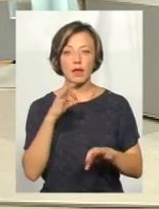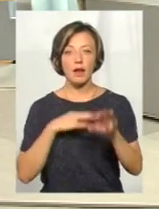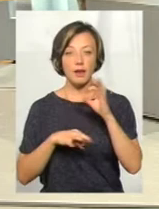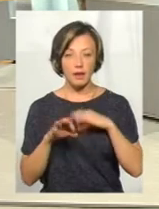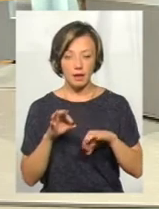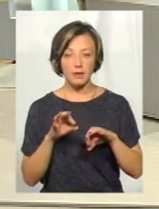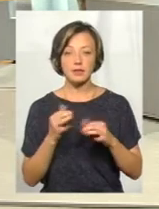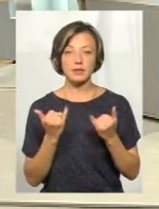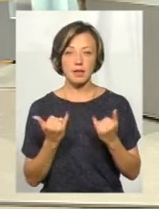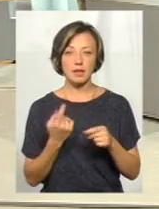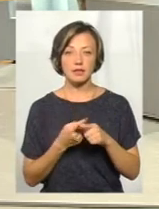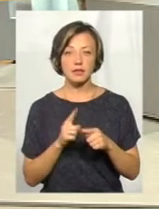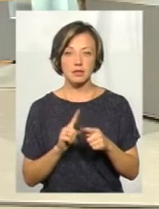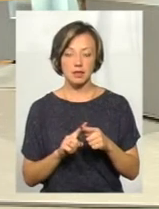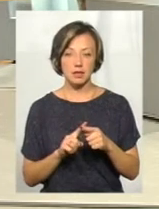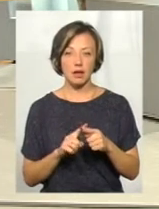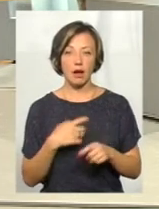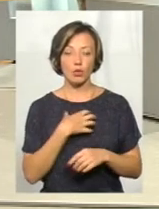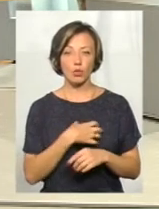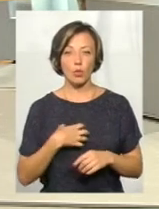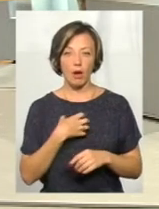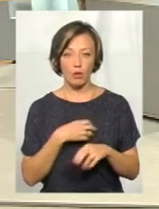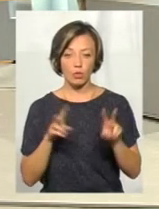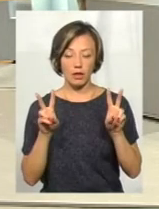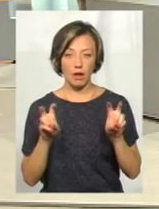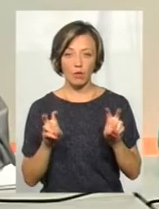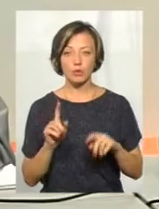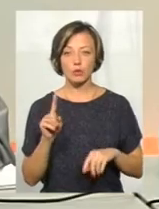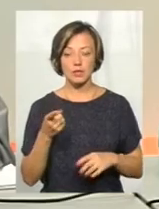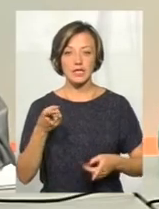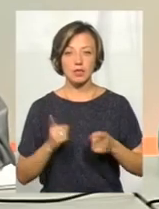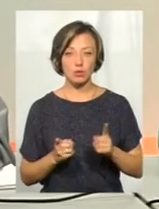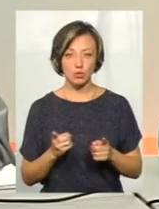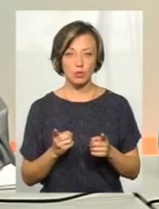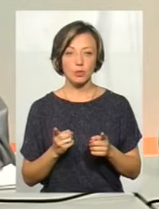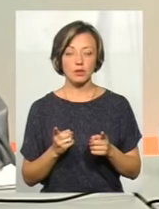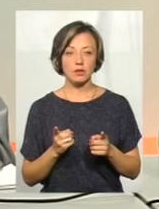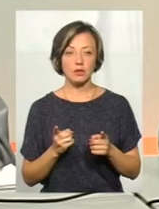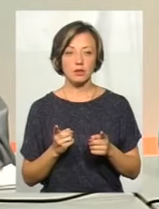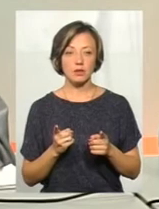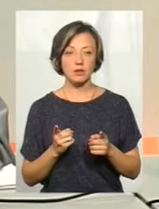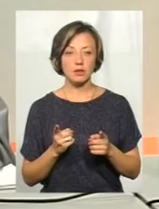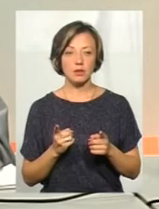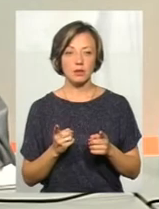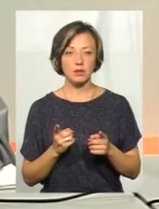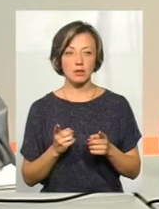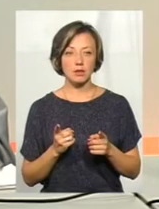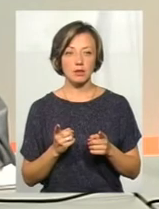оскільки зараз це є дуже актуальною темою, оскільки дійсно, як сказала пані Ольга,